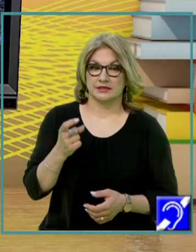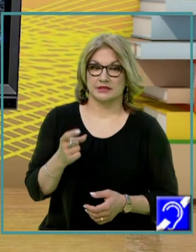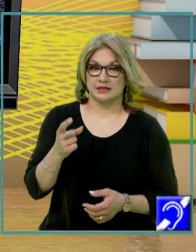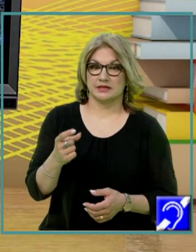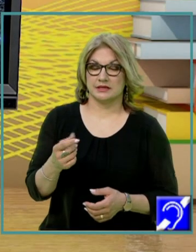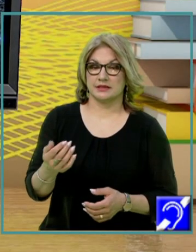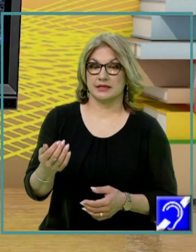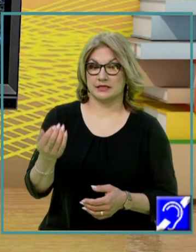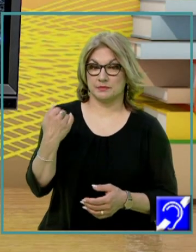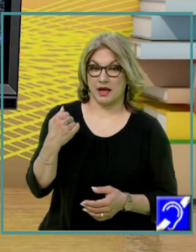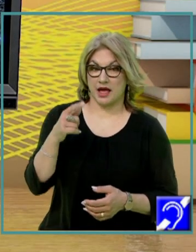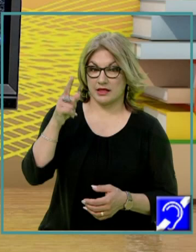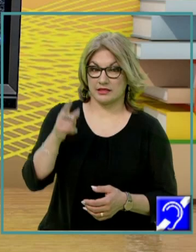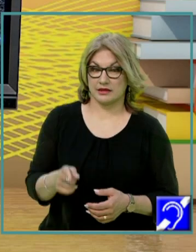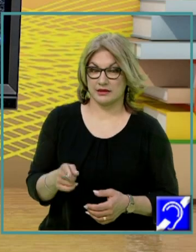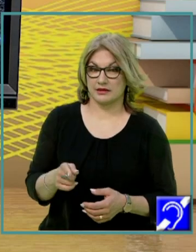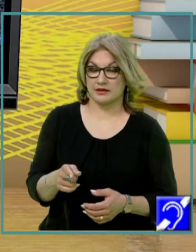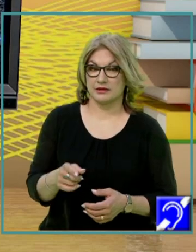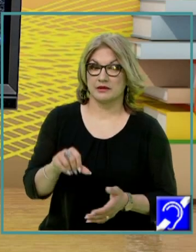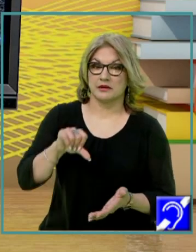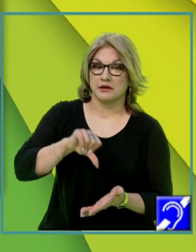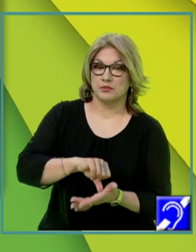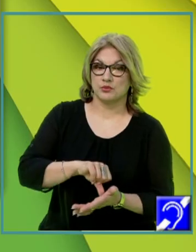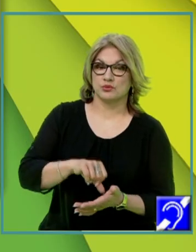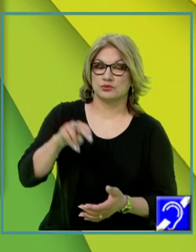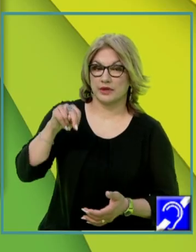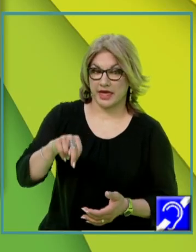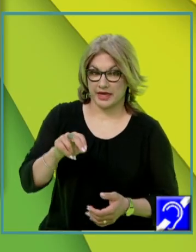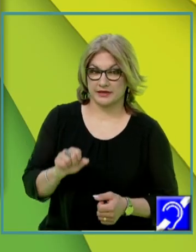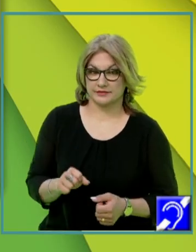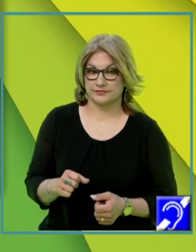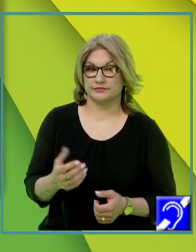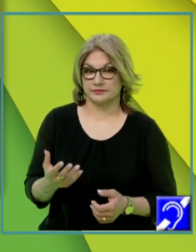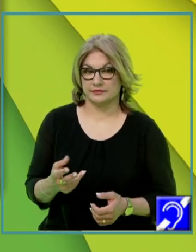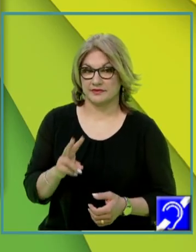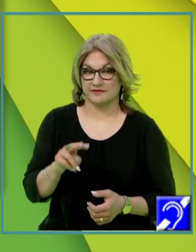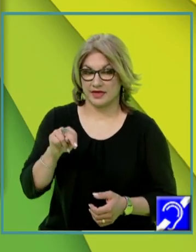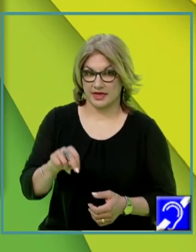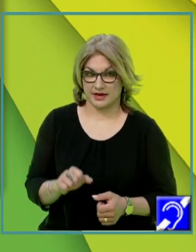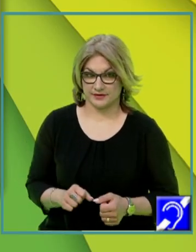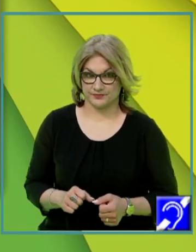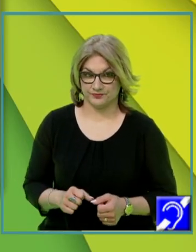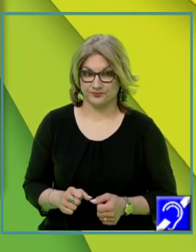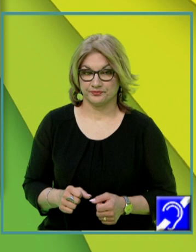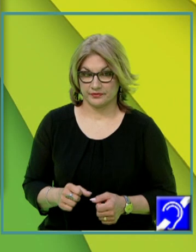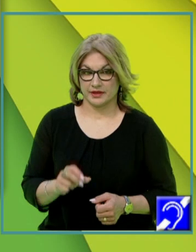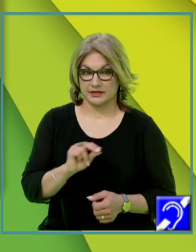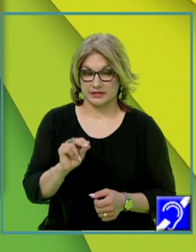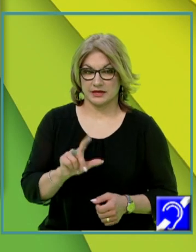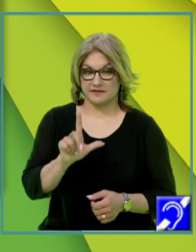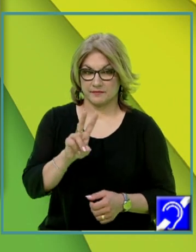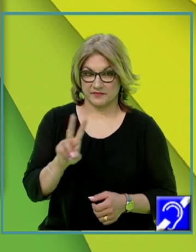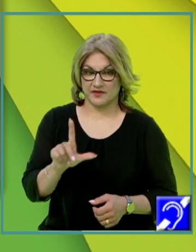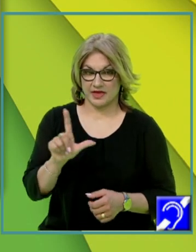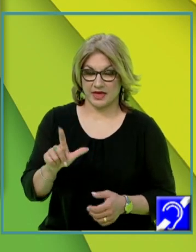din spate să zicem că este într-un punct N și atunci este VN de să scriem deci VL este